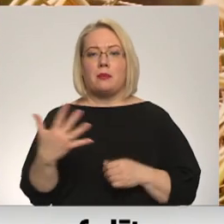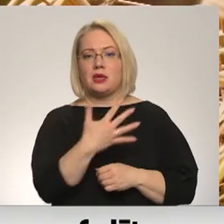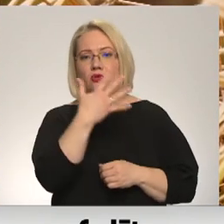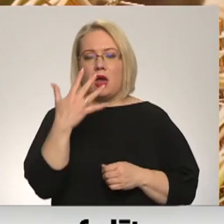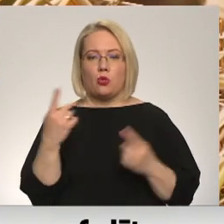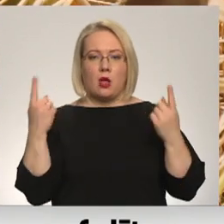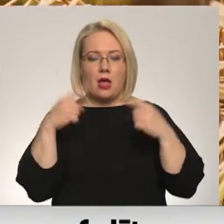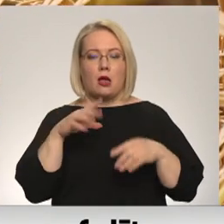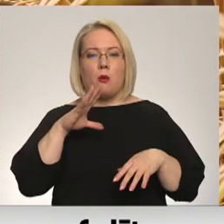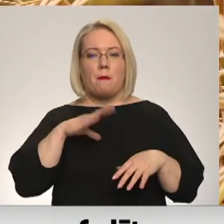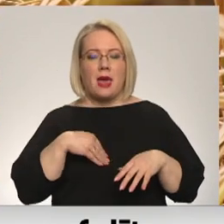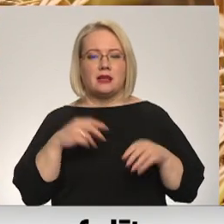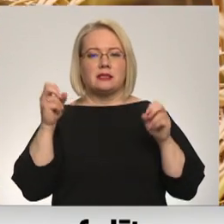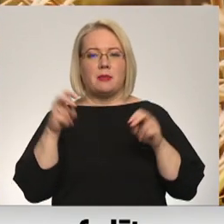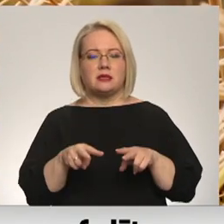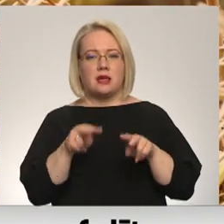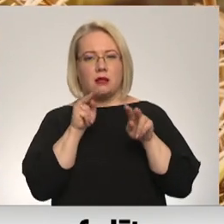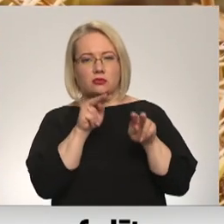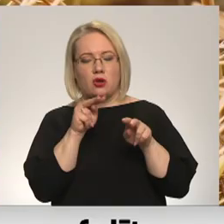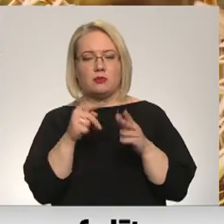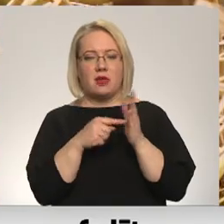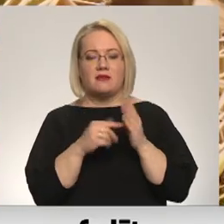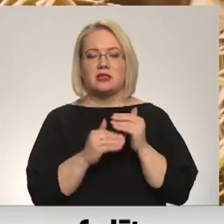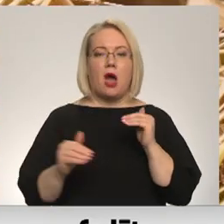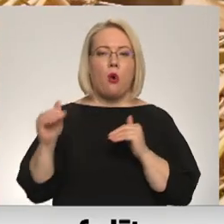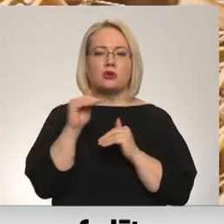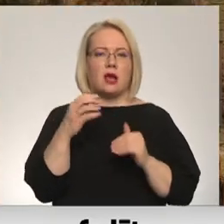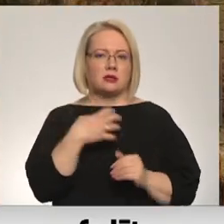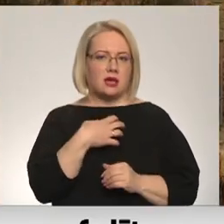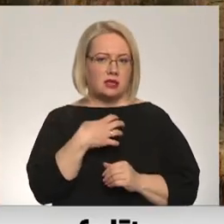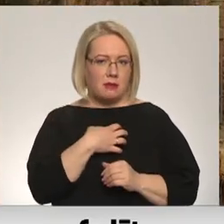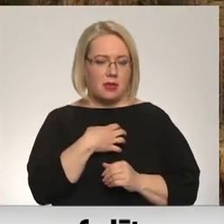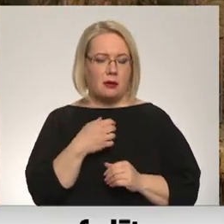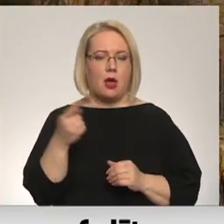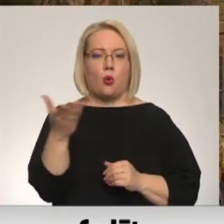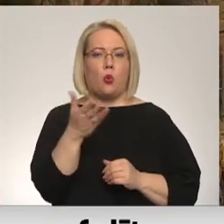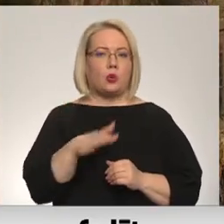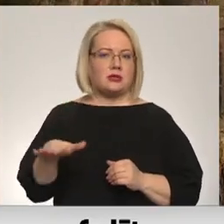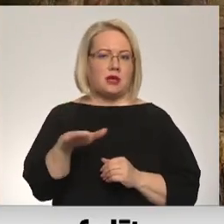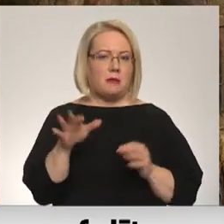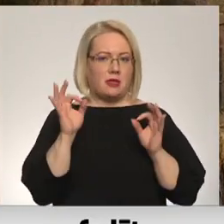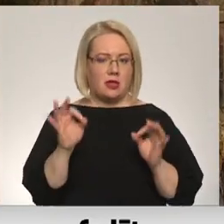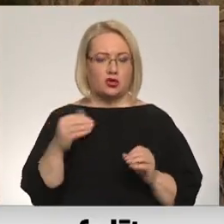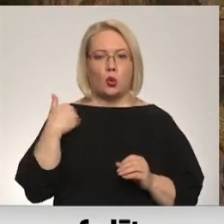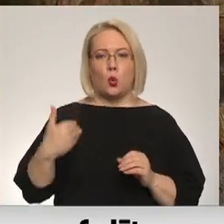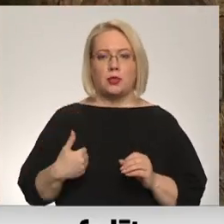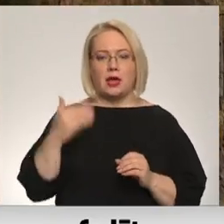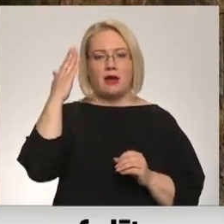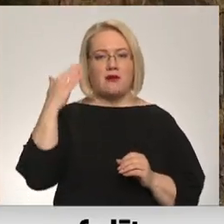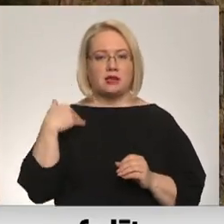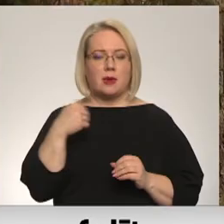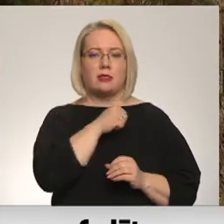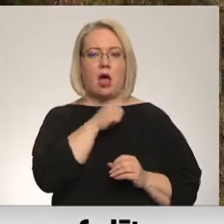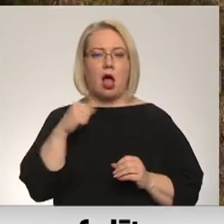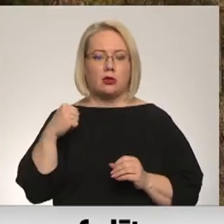epidemioloģiskās uzraudzības datiem ir visaugstākā saslimstība ar ērča encefalītu. Tā ir kurzeme, konkrēti kuldīgas Ventspils talsu un